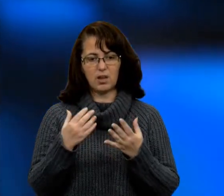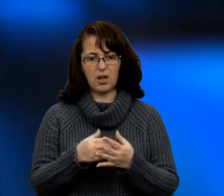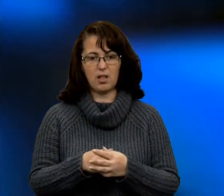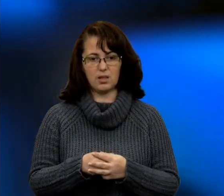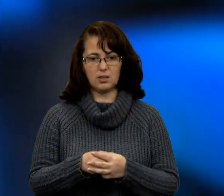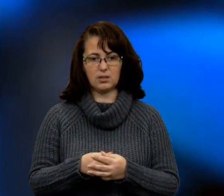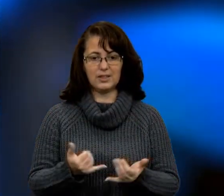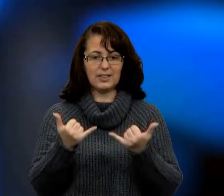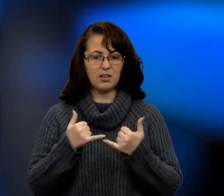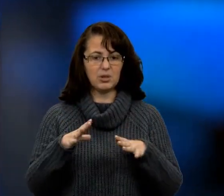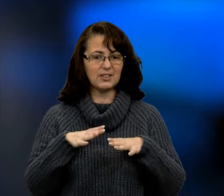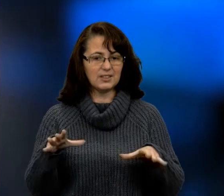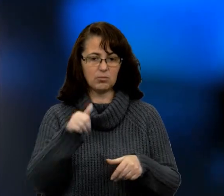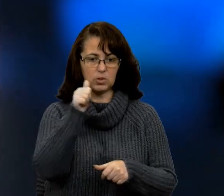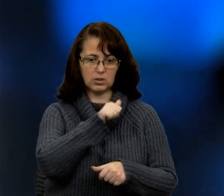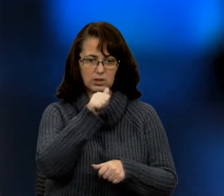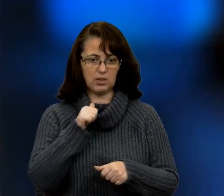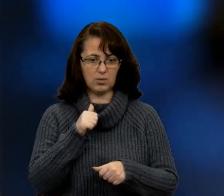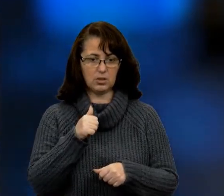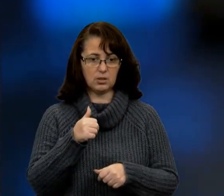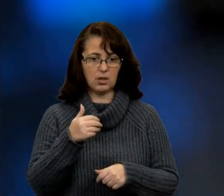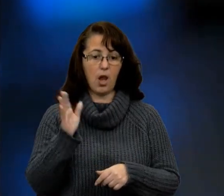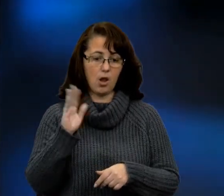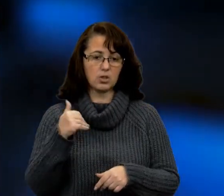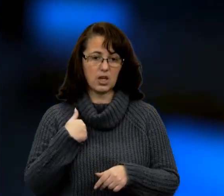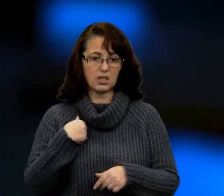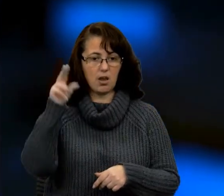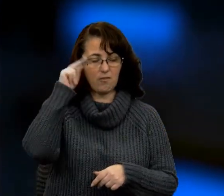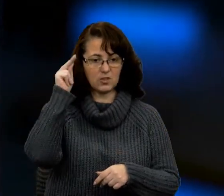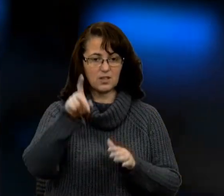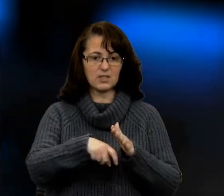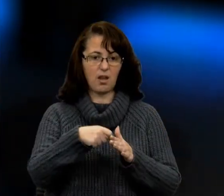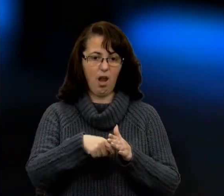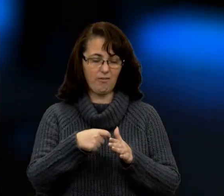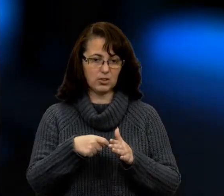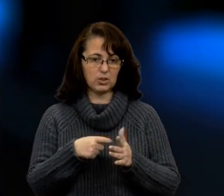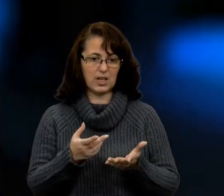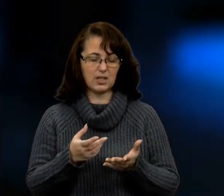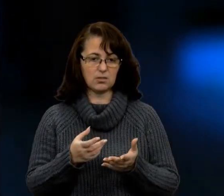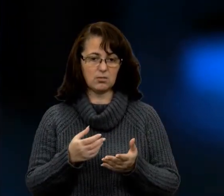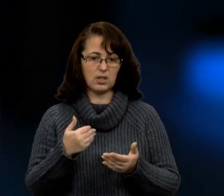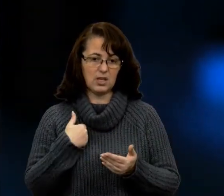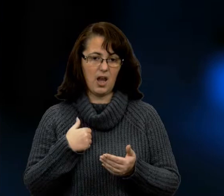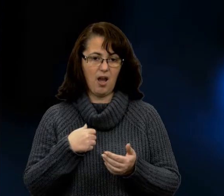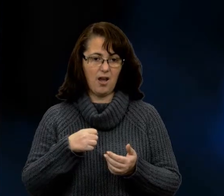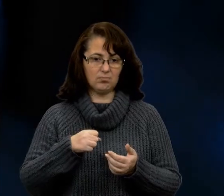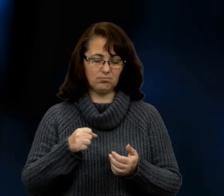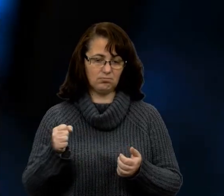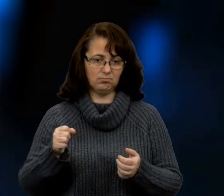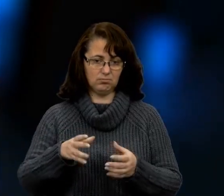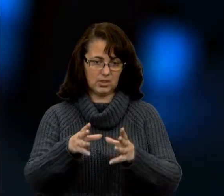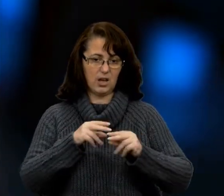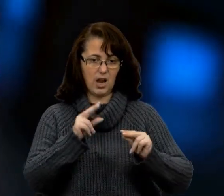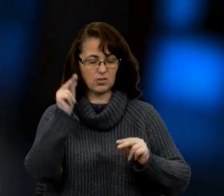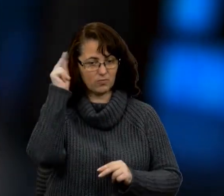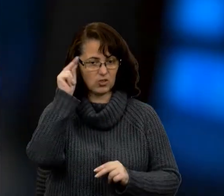Для мене не було таймниця. Хоча, коли я був студентом, вчився в Донецьку, своїм однокурсникам розповідав, казав,